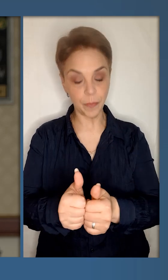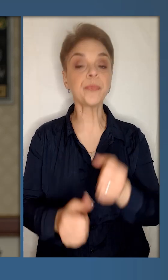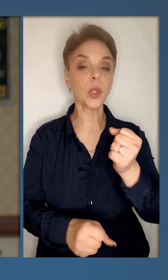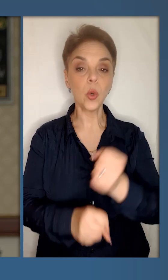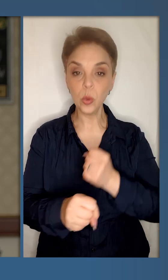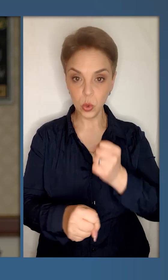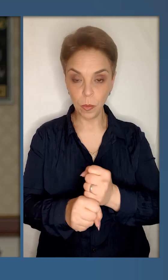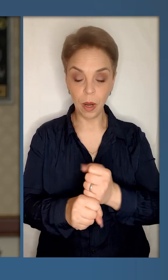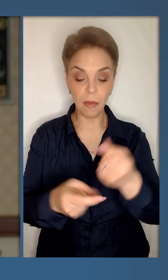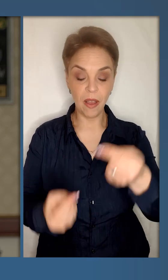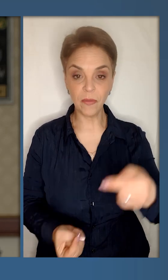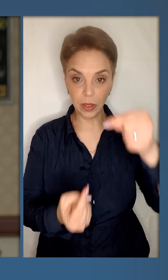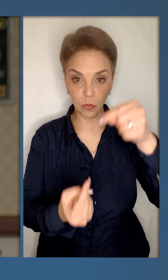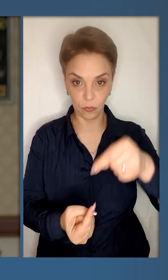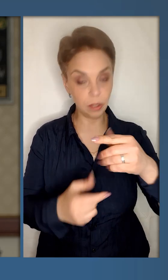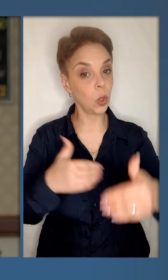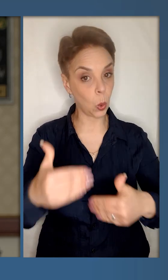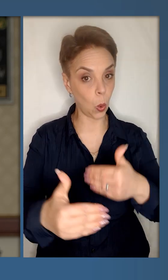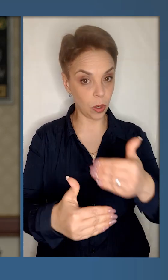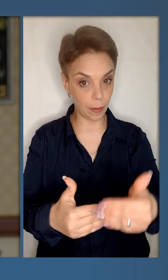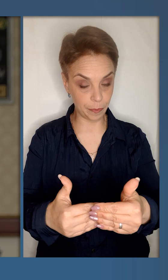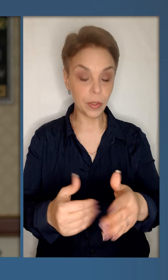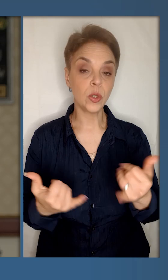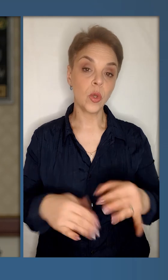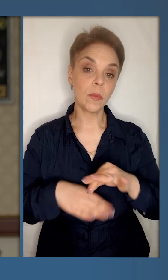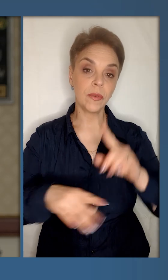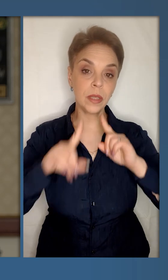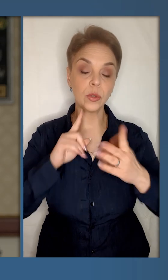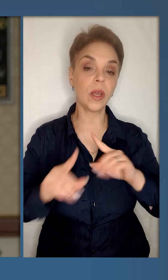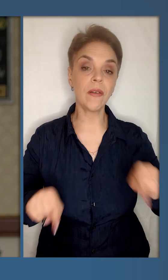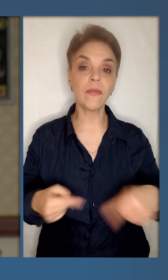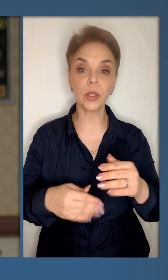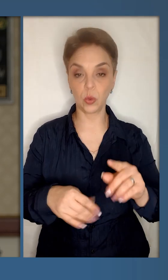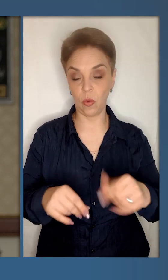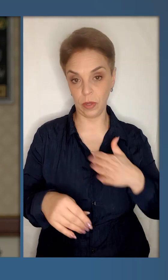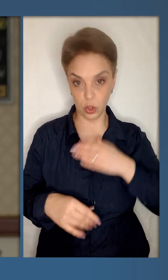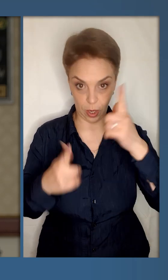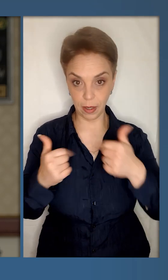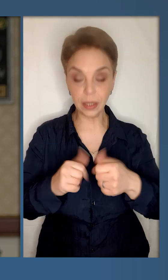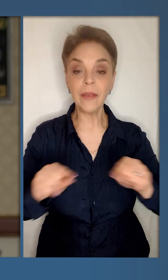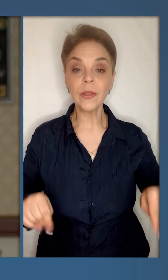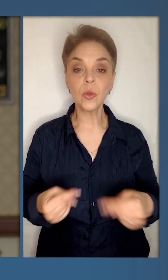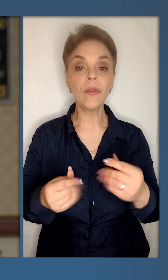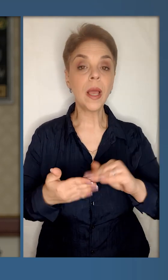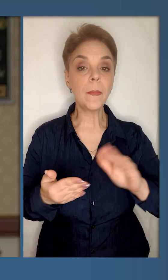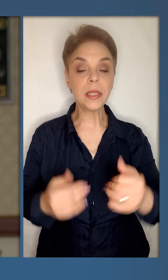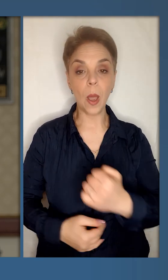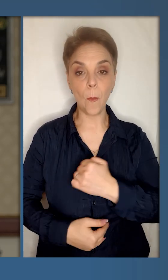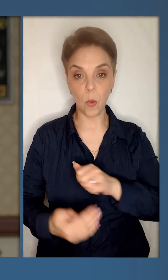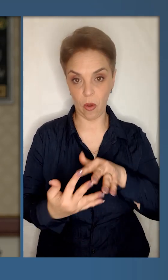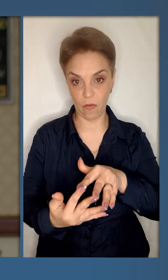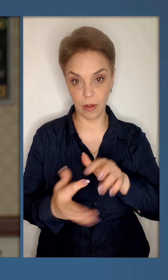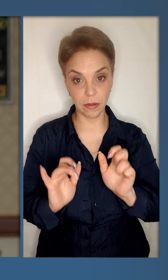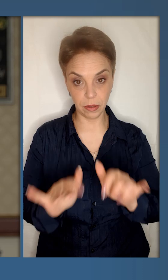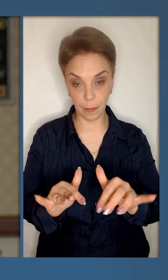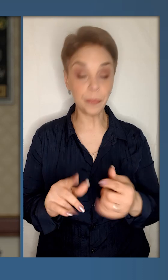партнерів. Розробляємо відповідні кроки. Сьогодні ж провів нараду щодо відновлення нашої країни, відновлення після